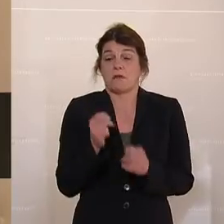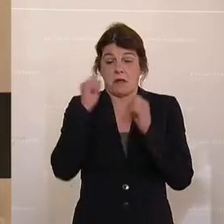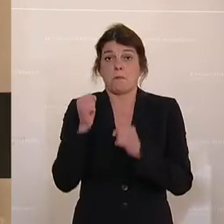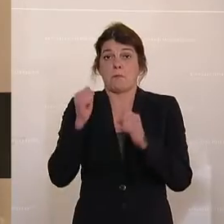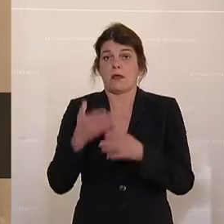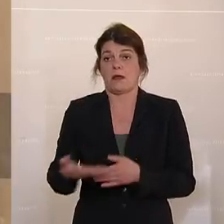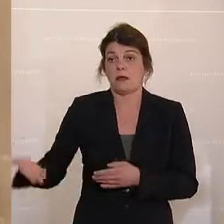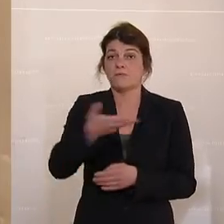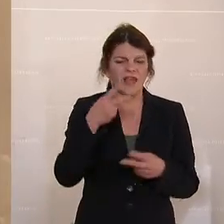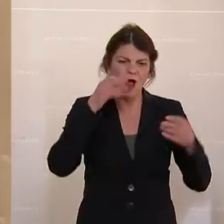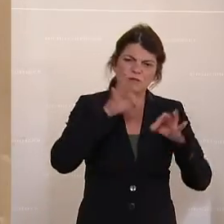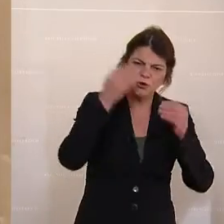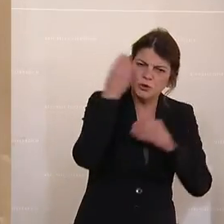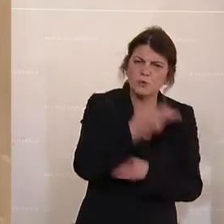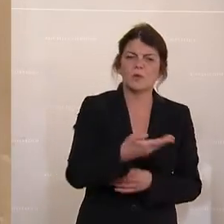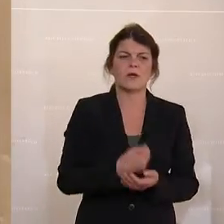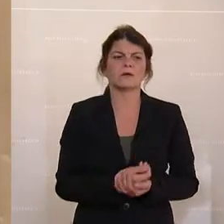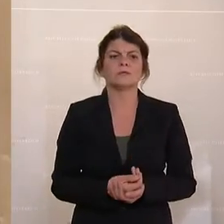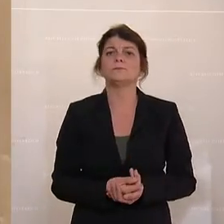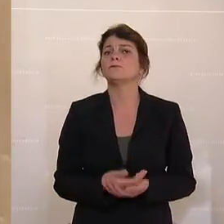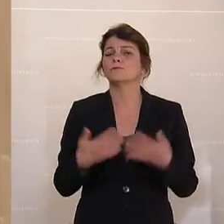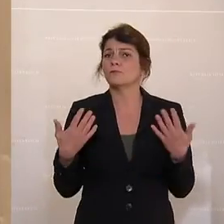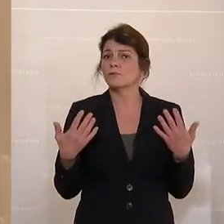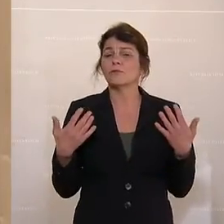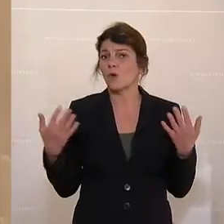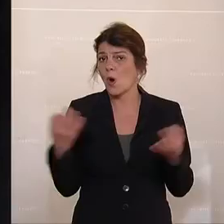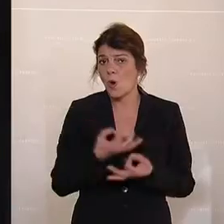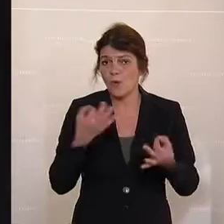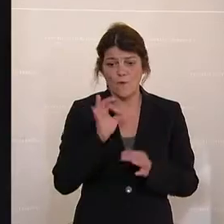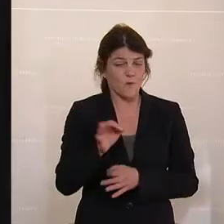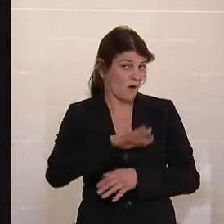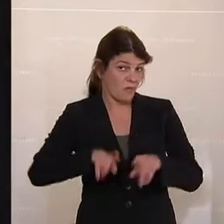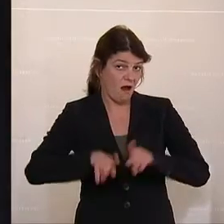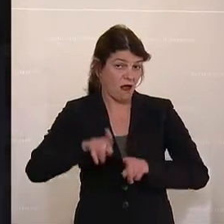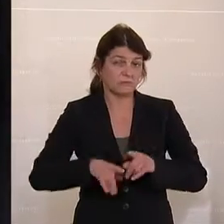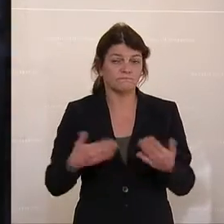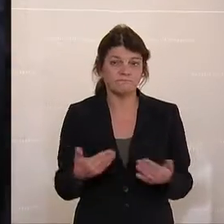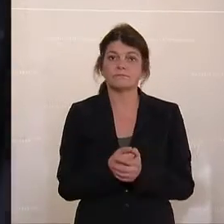egal ob für Schule oder Kindergarten.